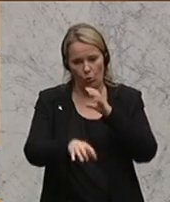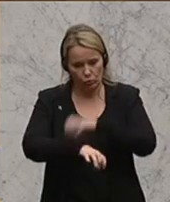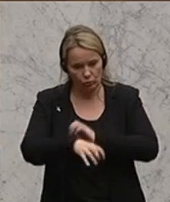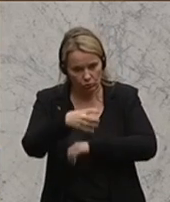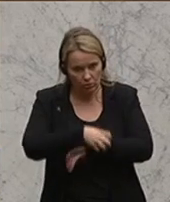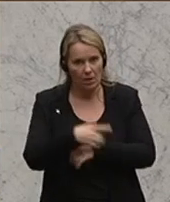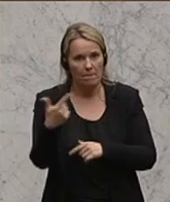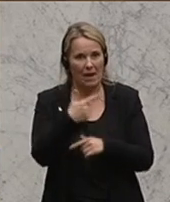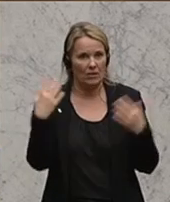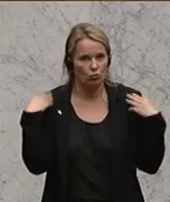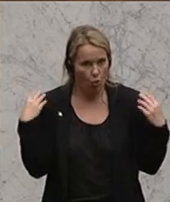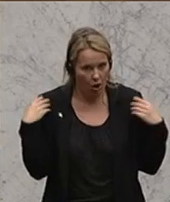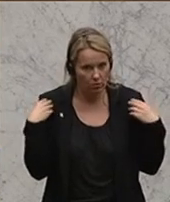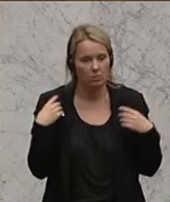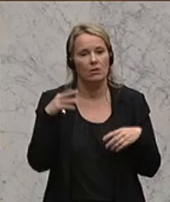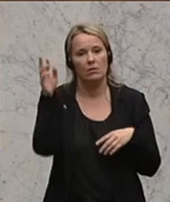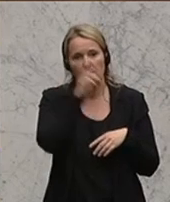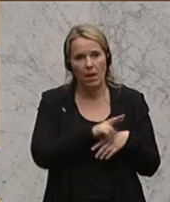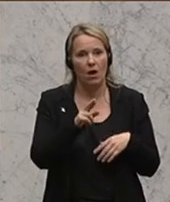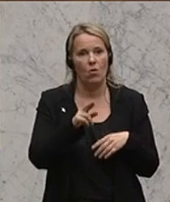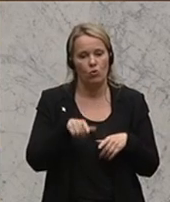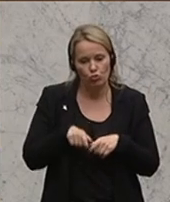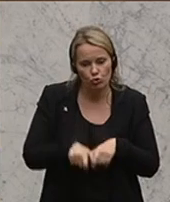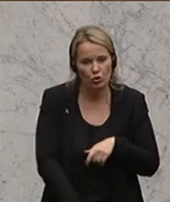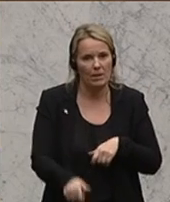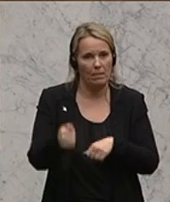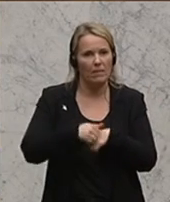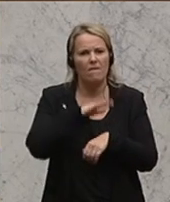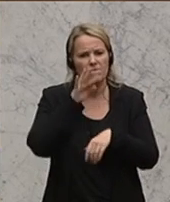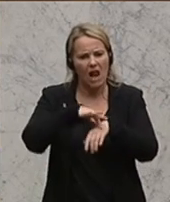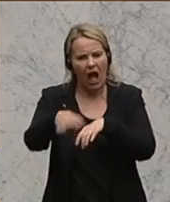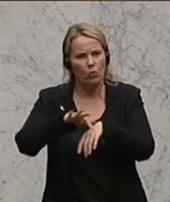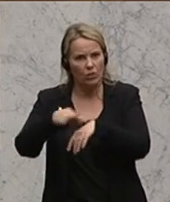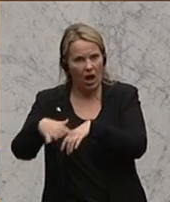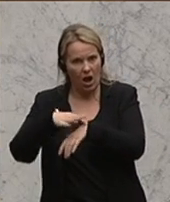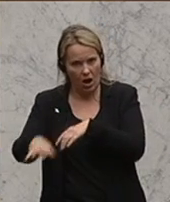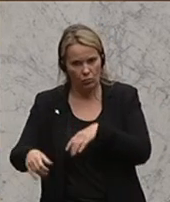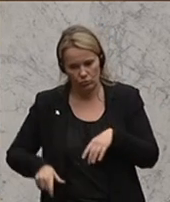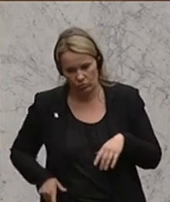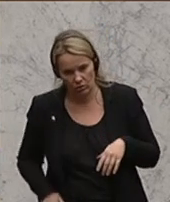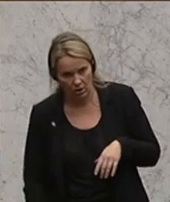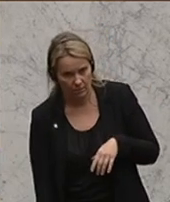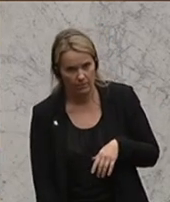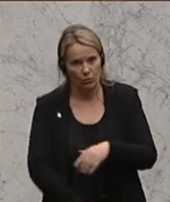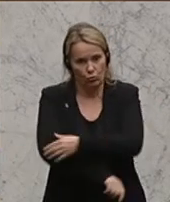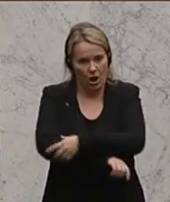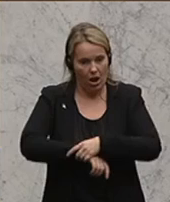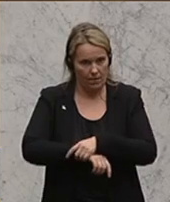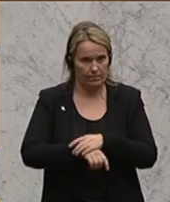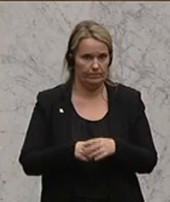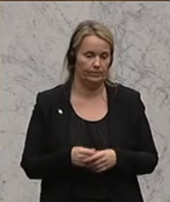Blutergüsse an beiden Schultern, Bluterguss am rechten unteren Schienbein, vielfache Hautaufschöpfungen am rechten Unterarm.